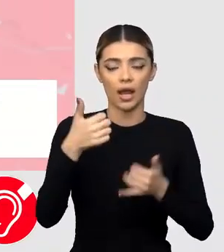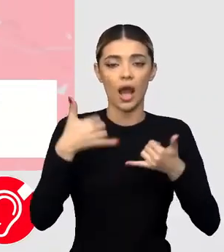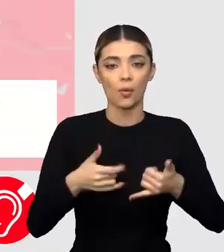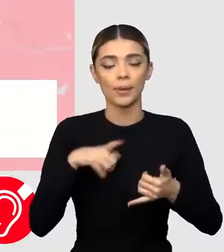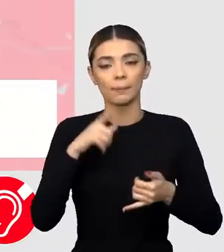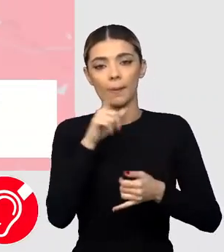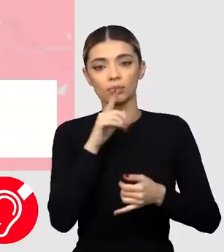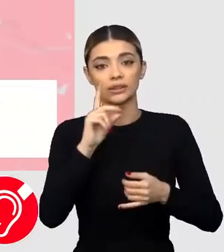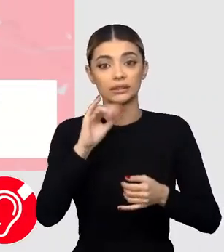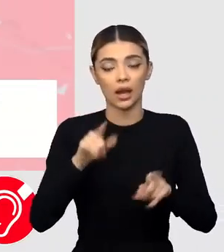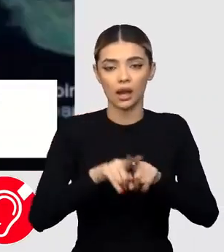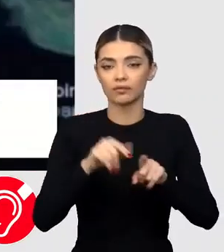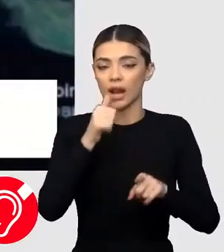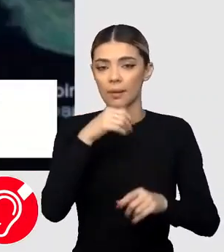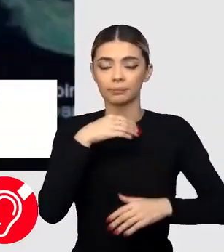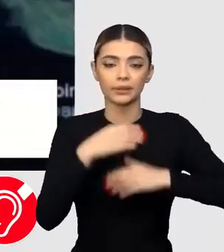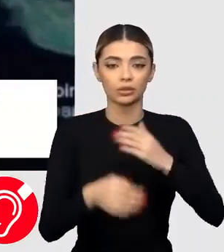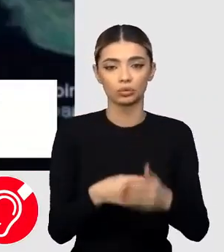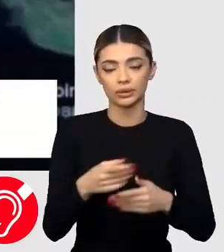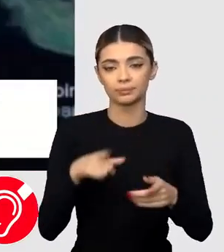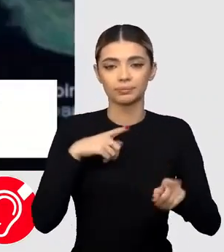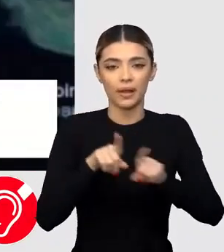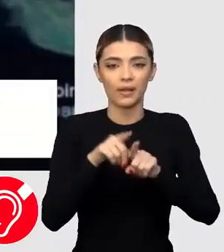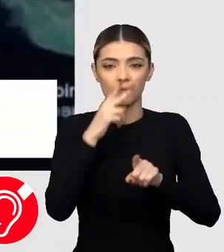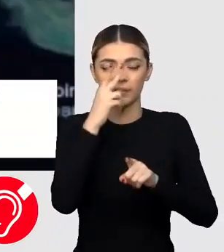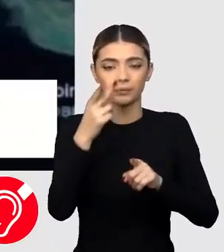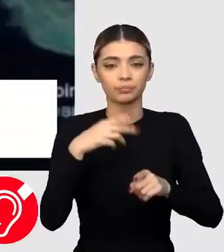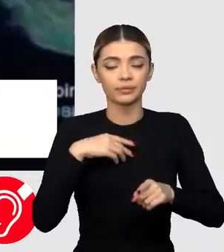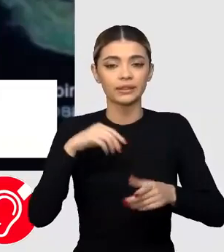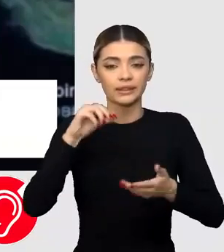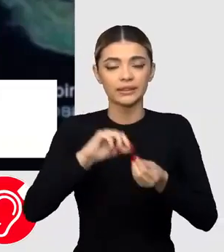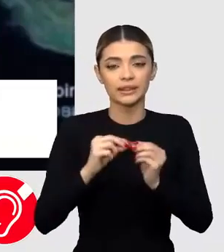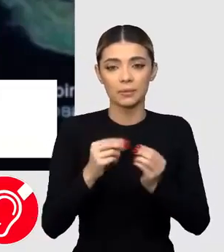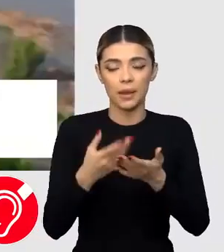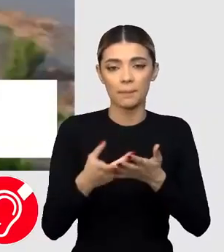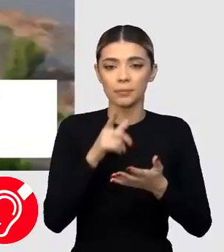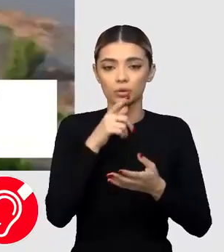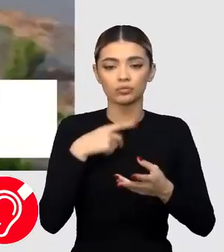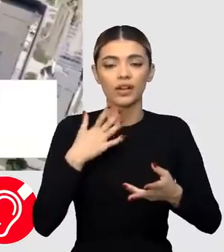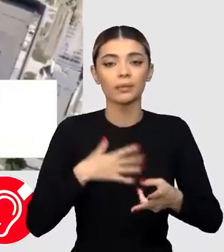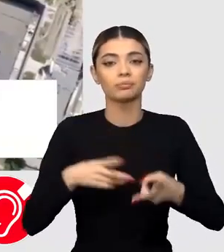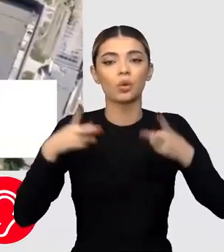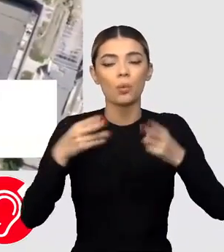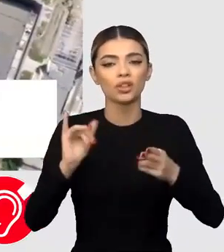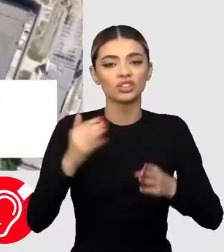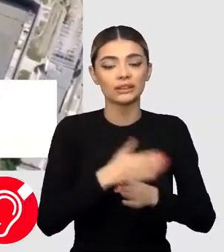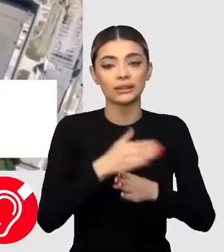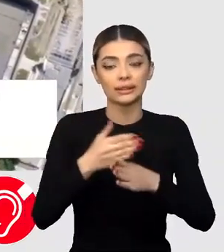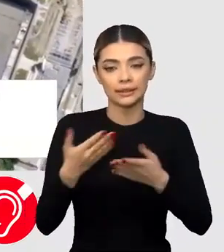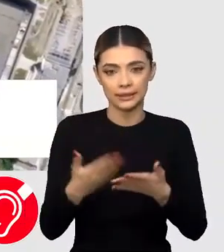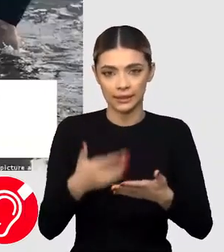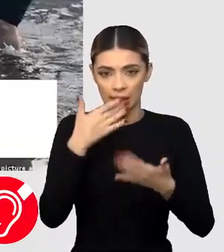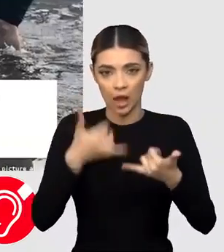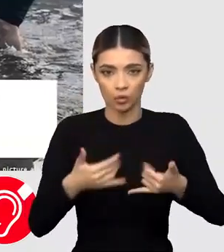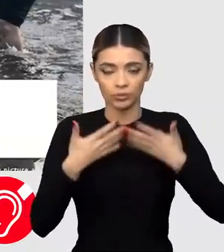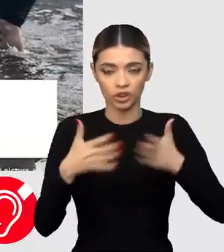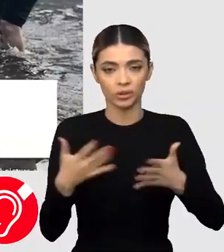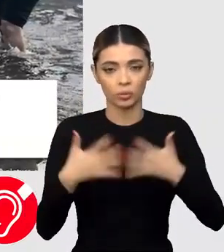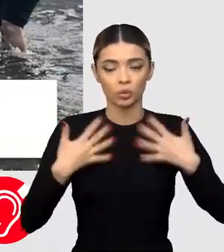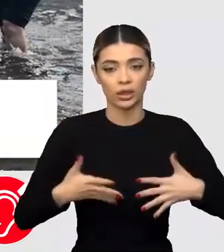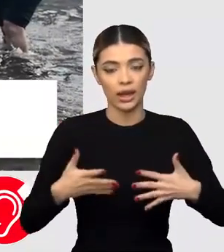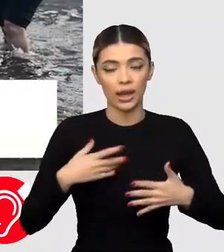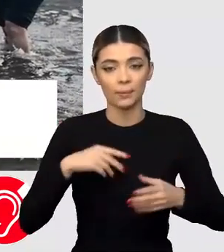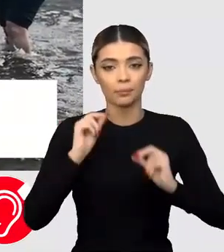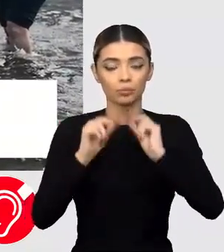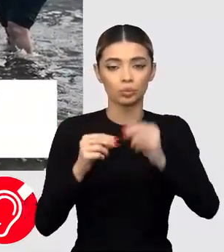inundațiile sunt mai degrabă asupra comunicațiilor. Deci vor să întârzie ofensiva ucraineană folosind